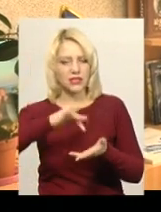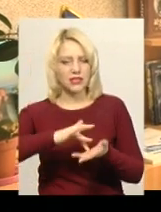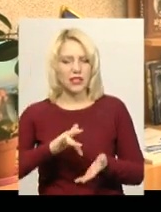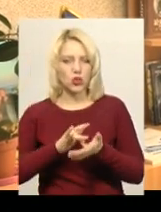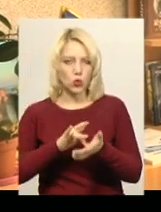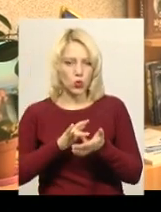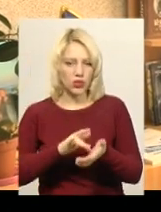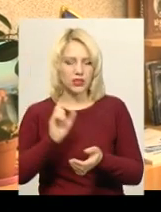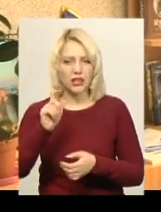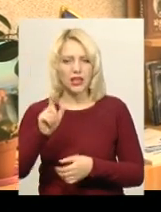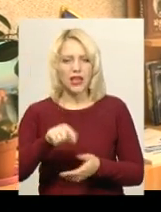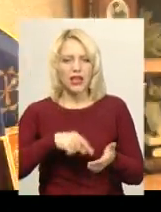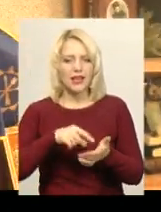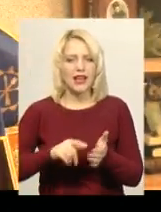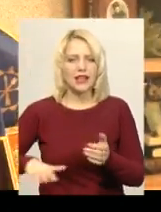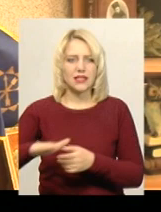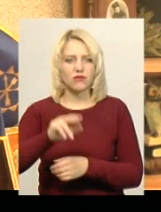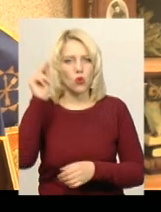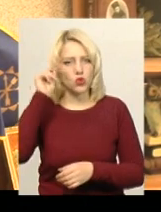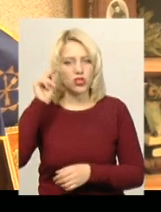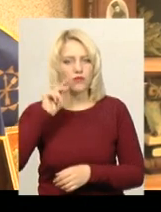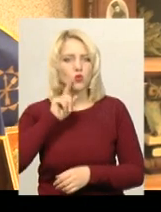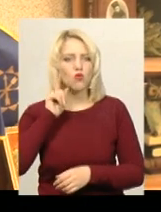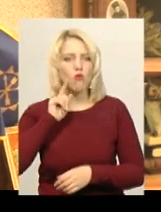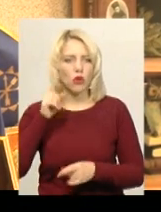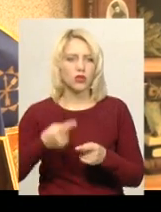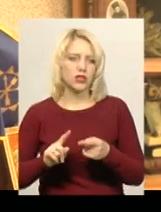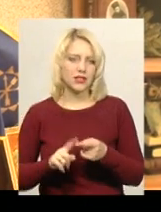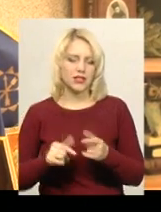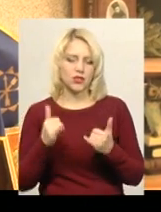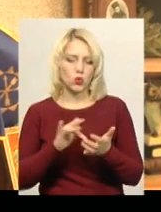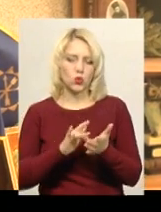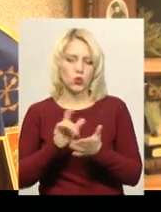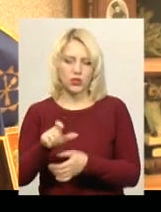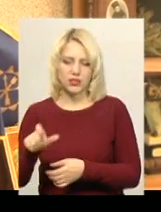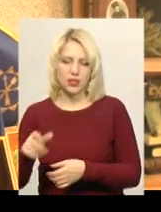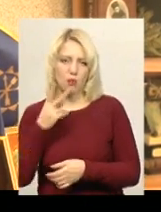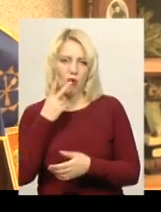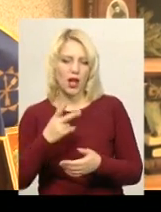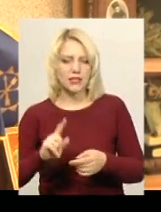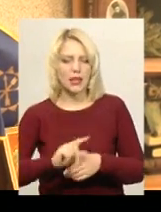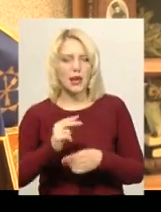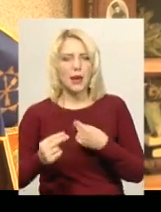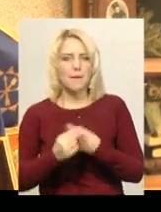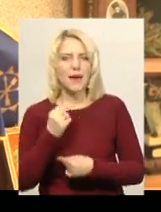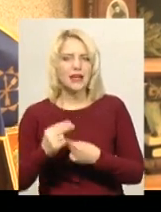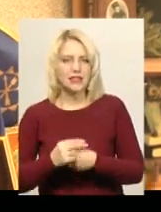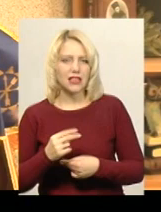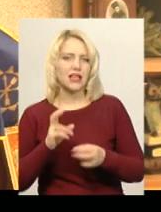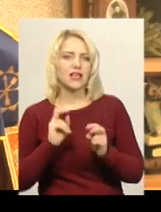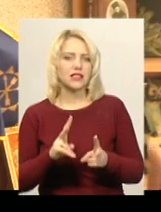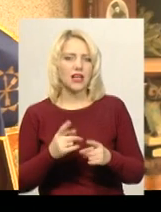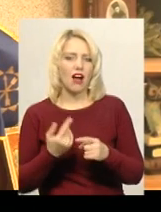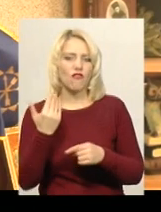туризму і краєзнавства учнівської молоді. Сьогодні оці наші туристи, вони показували на майстер-клас того, як вони